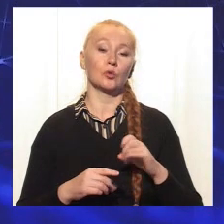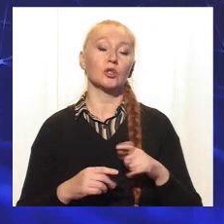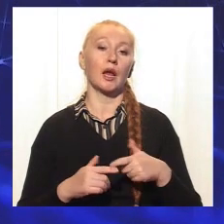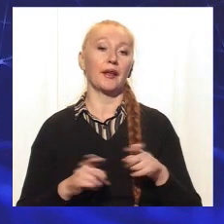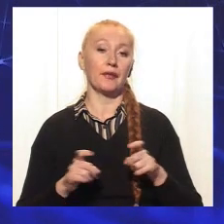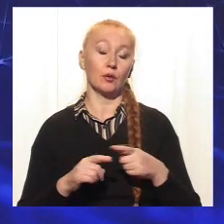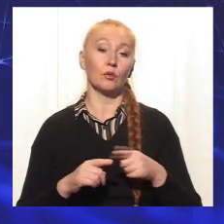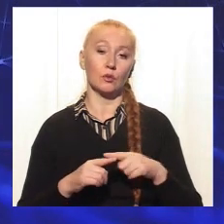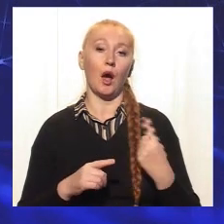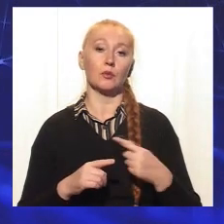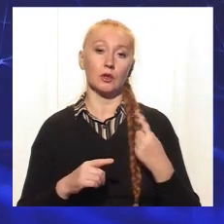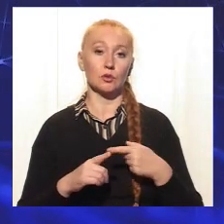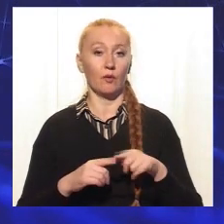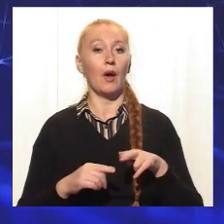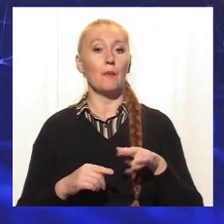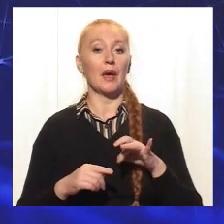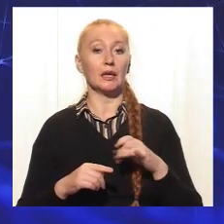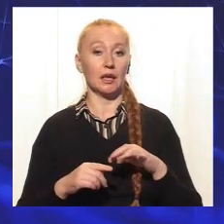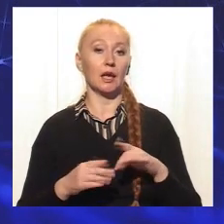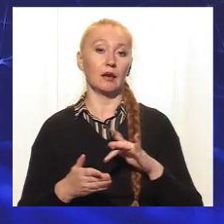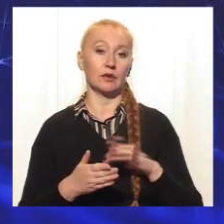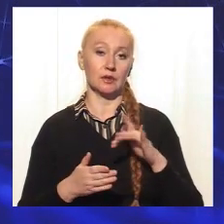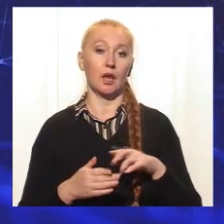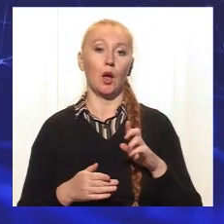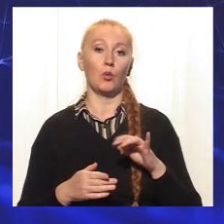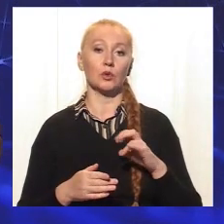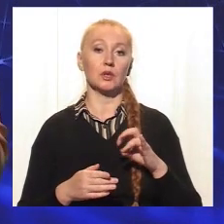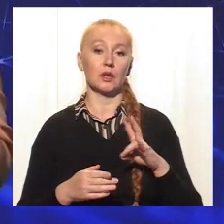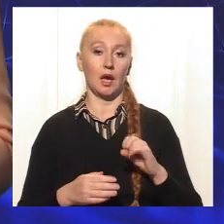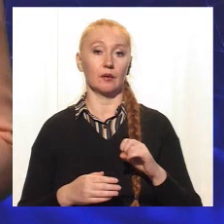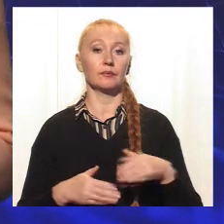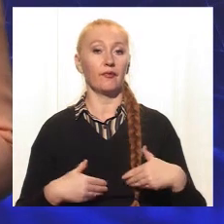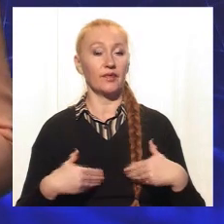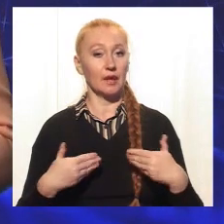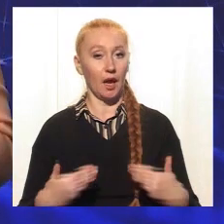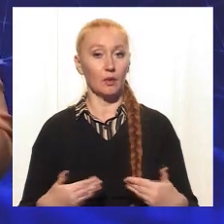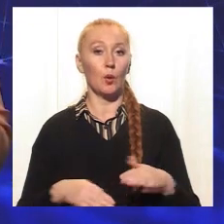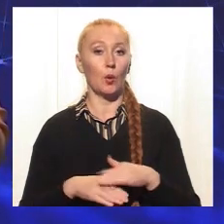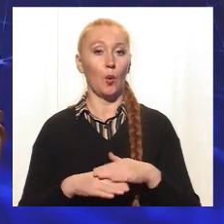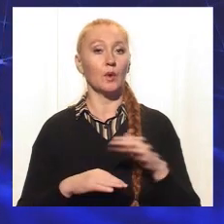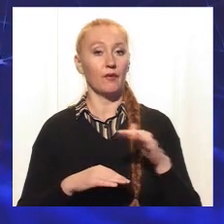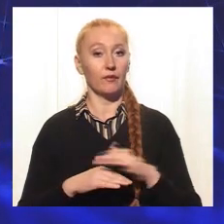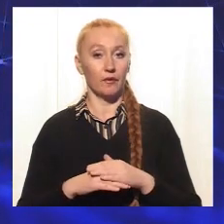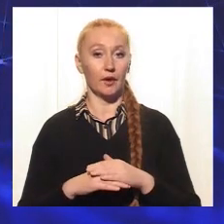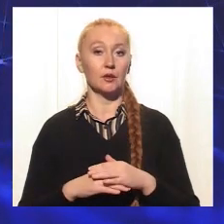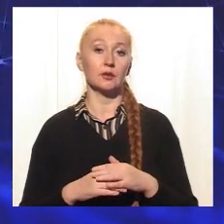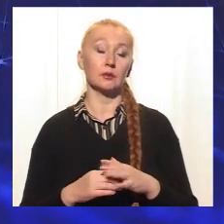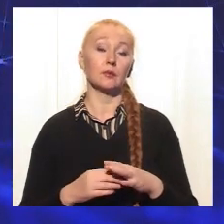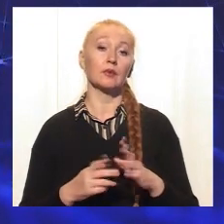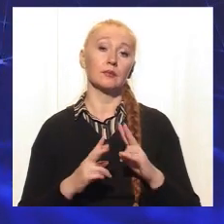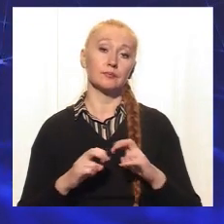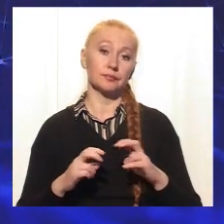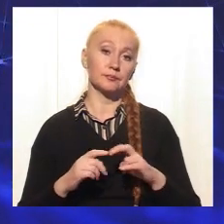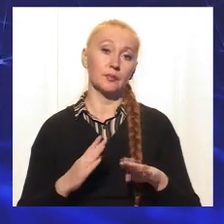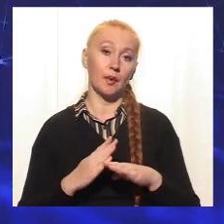сім'ї обласного перинатального центру Інна Бурдзіна. Вітаю вас, паніно. Добрий вечір. Тож, давайте спробуємо розібратись,